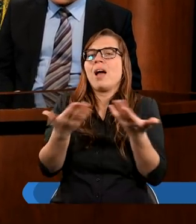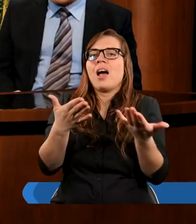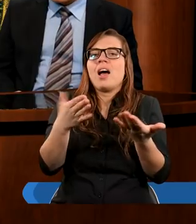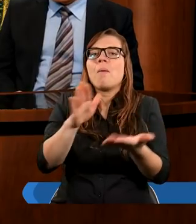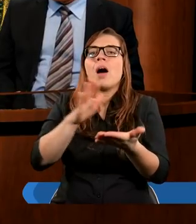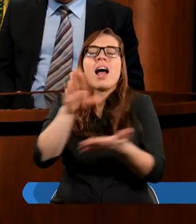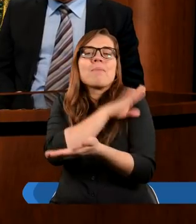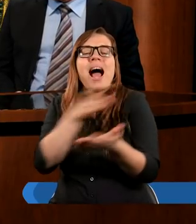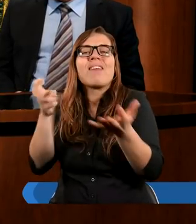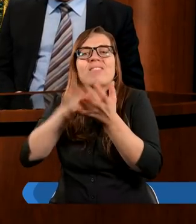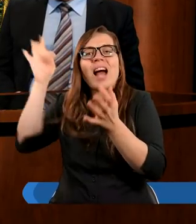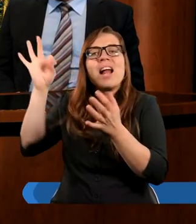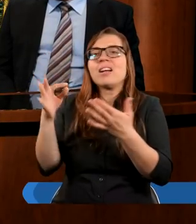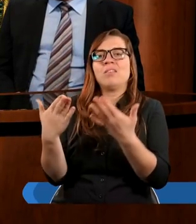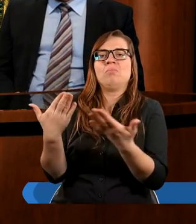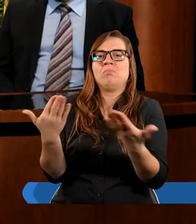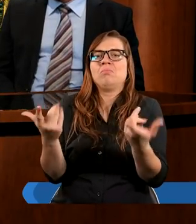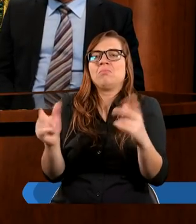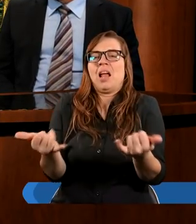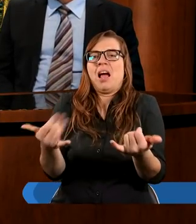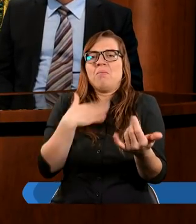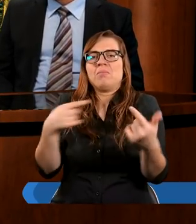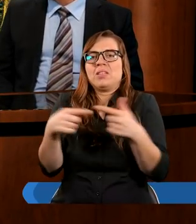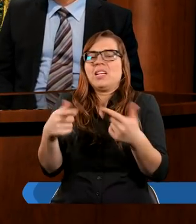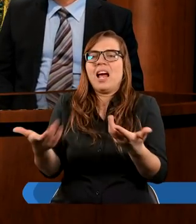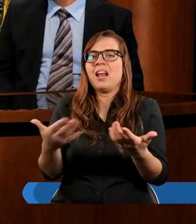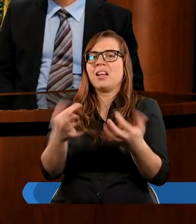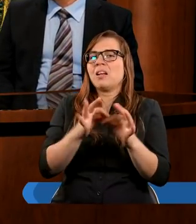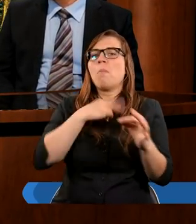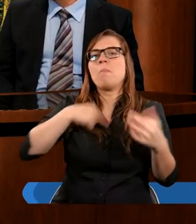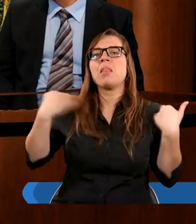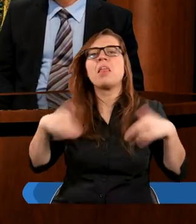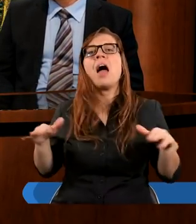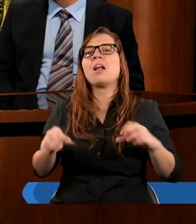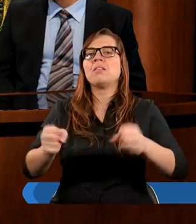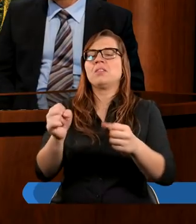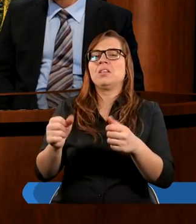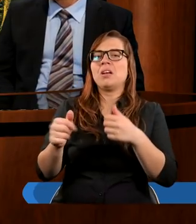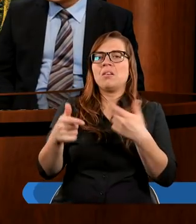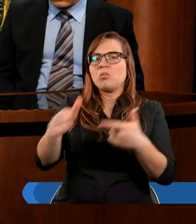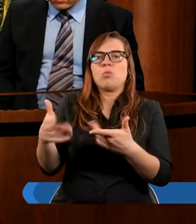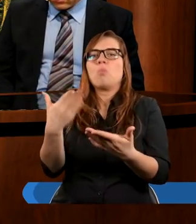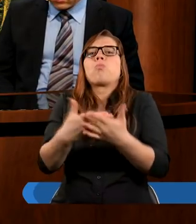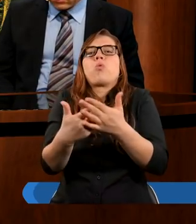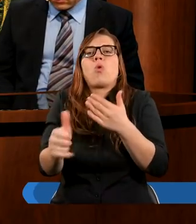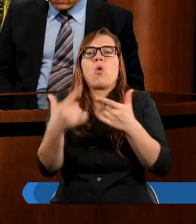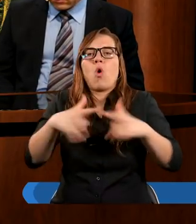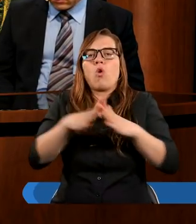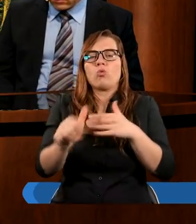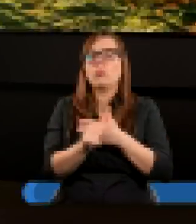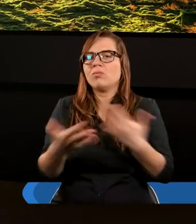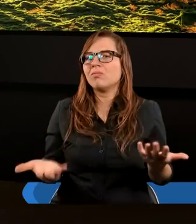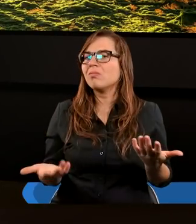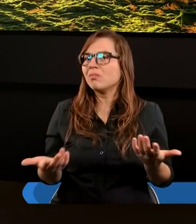zmartwychwstania, bez powtórnego przyjścia, no to jaki w ogóle miałby sens, żeby Kościół istniał, tak? Rola